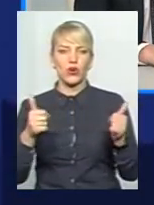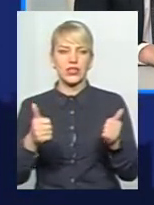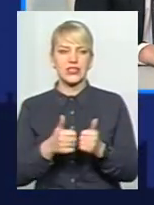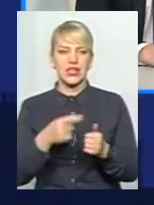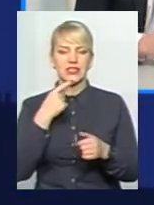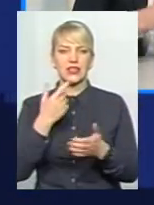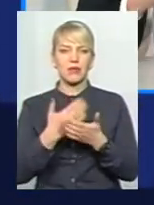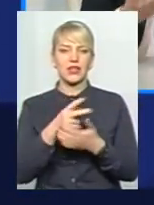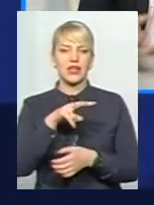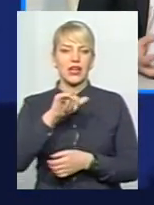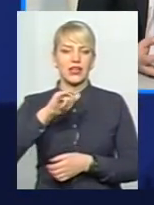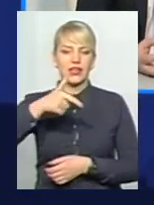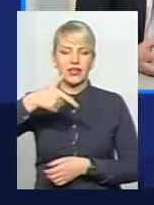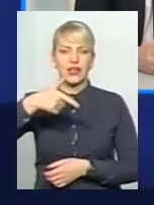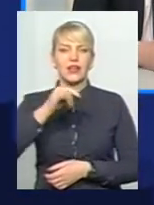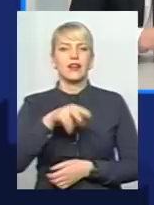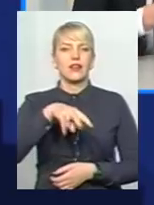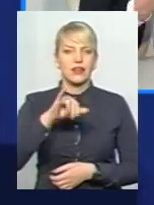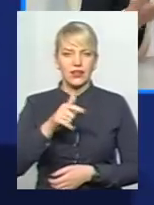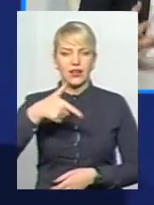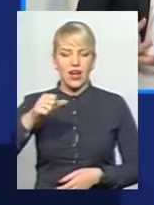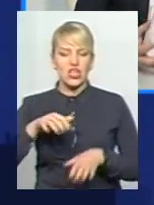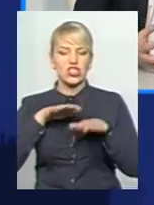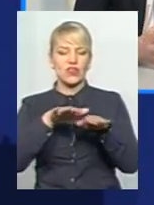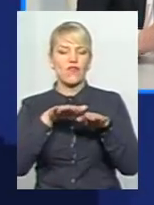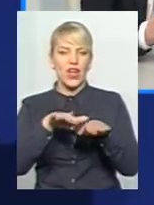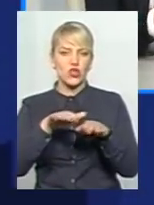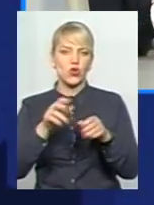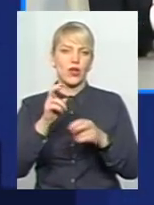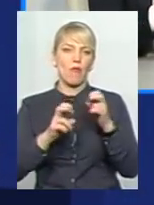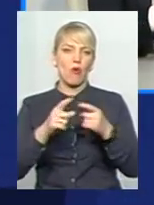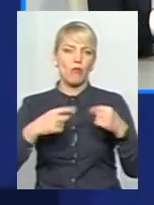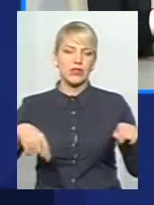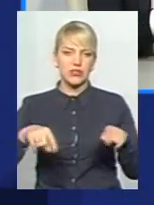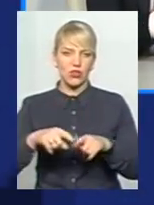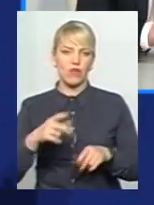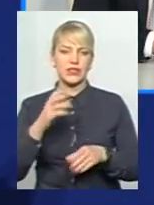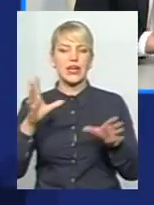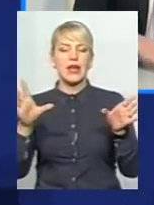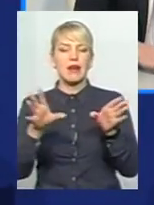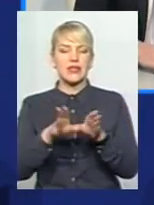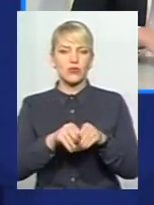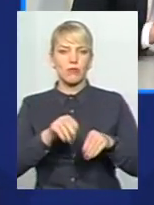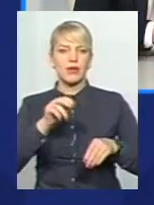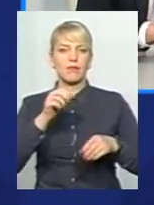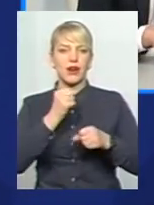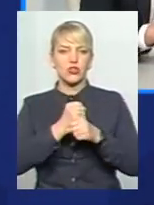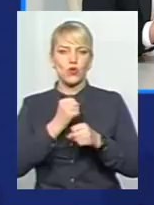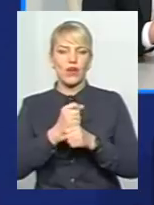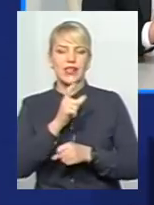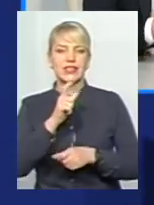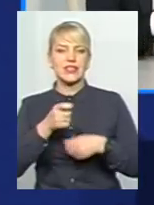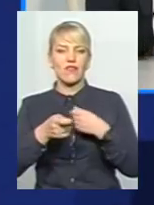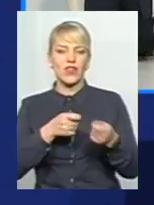ліга швейної промисловості чи ліга швейників, працювати разом з владою і поступово зробити цей